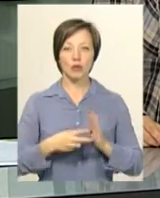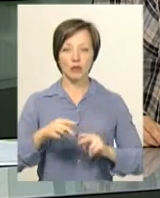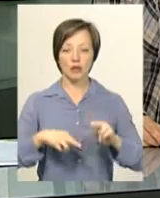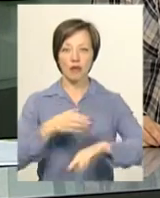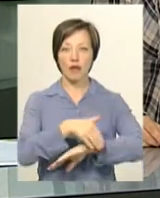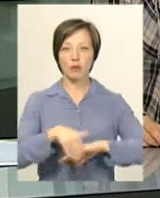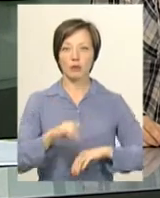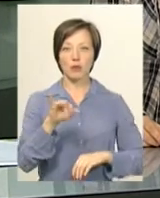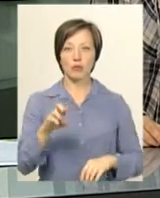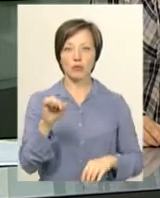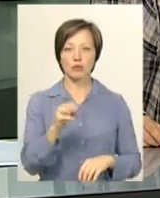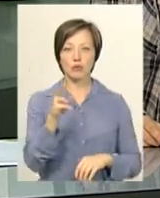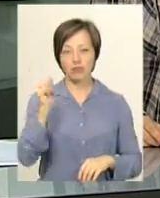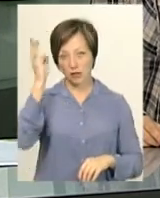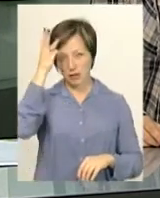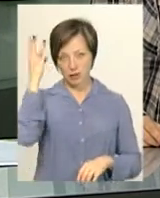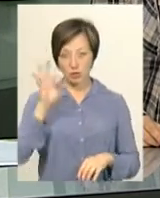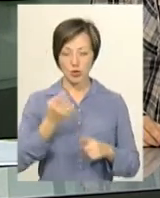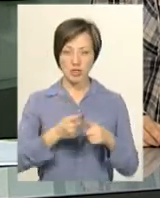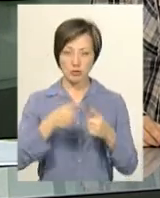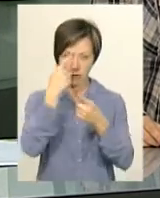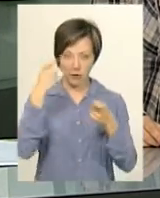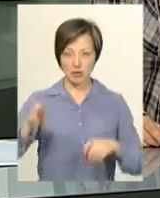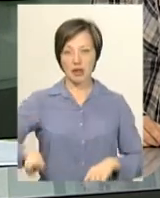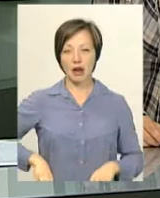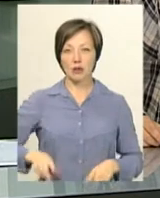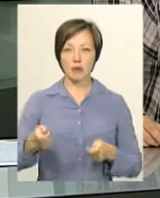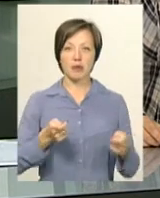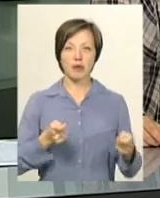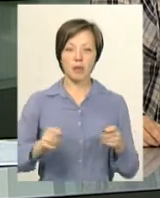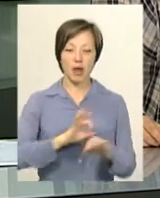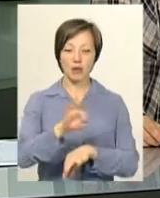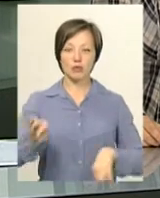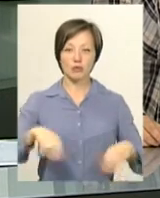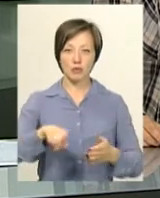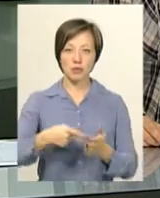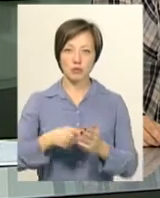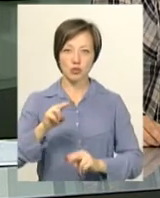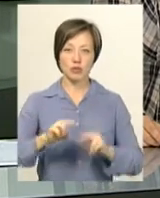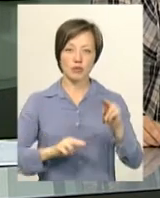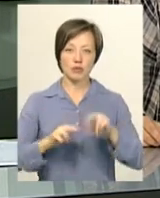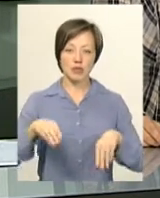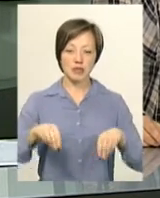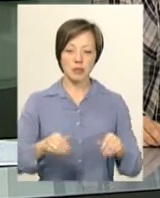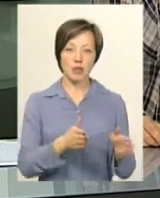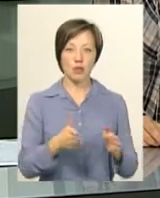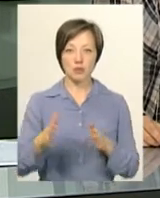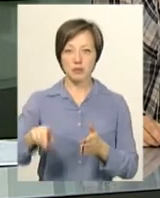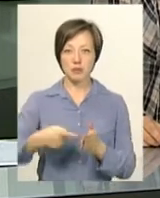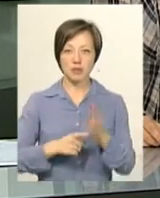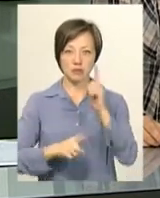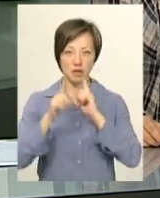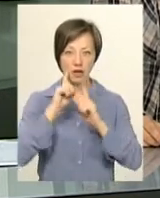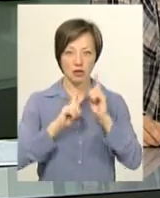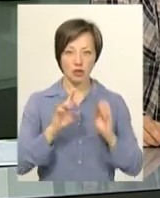на вулиці Прибузькій в обласному центрі. Про це повідомив директор департаменту архітектури містобудування та землеустрою Хмельницької міськради